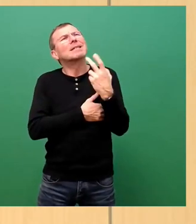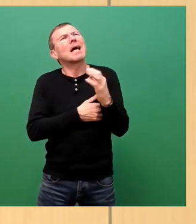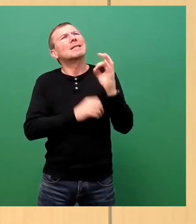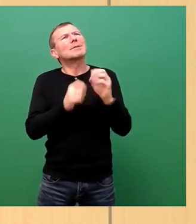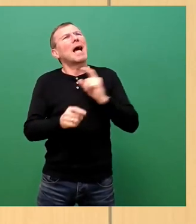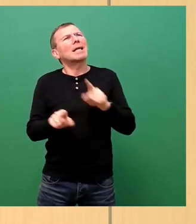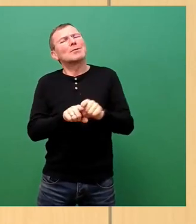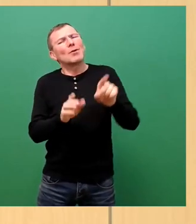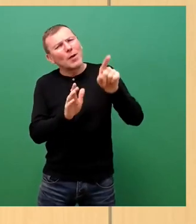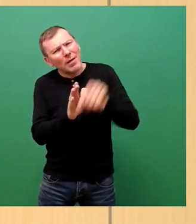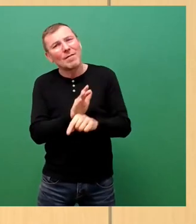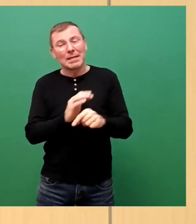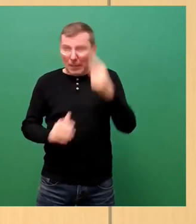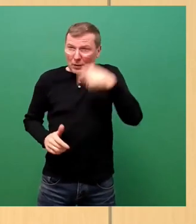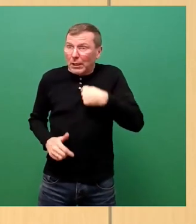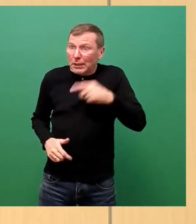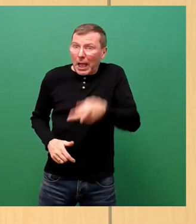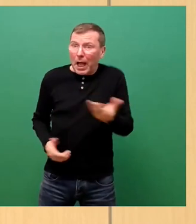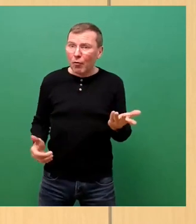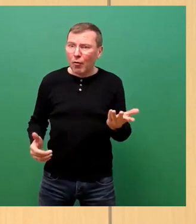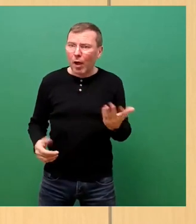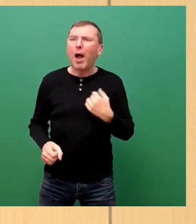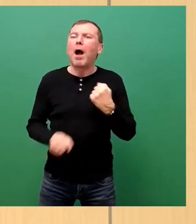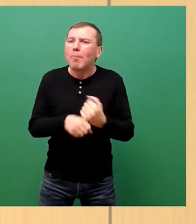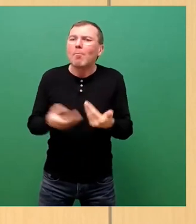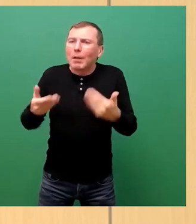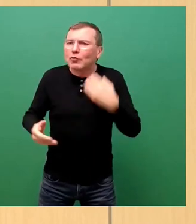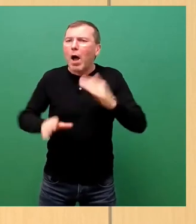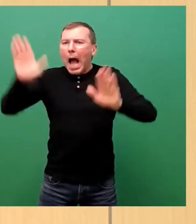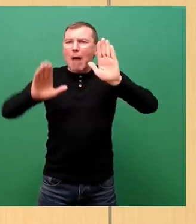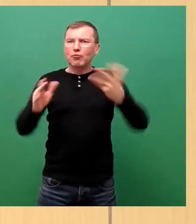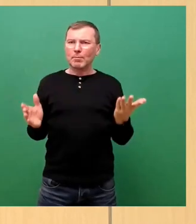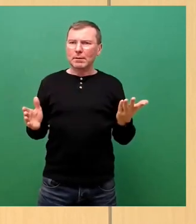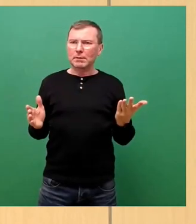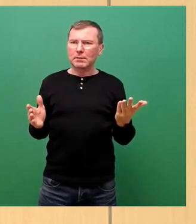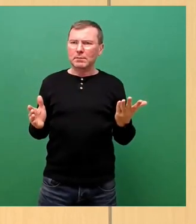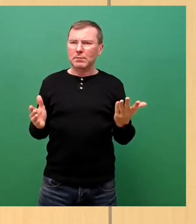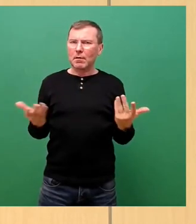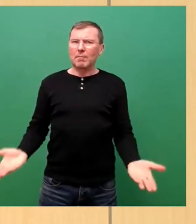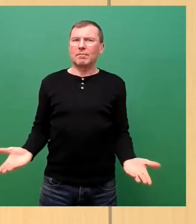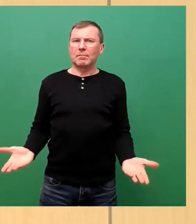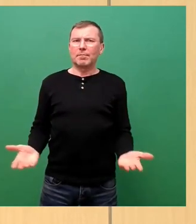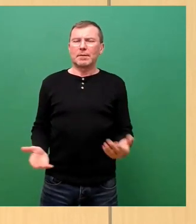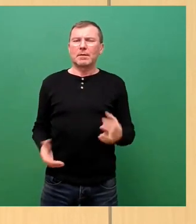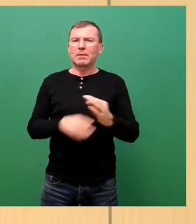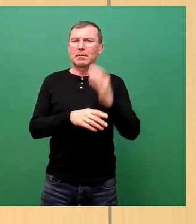sind, glaube ich übrigens auch, ja, da muss man auch so stimmen. So, meine Damen und Herren, dieses